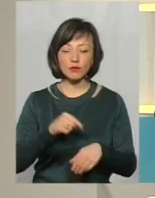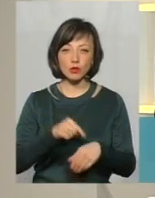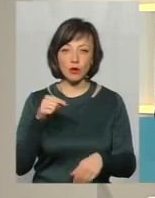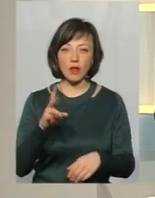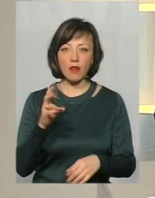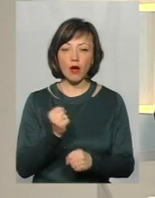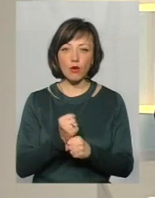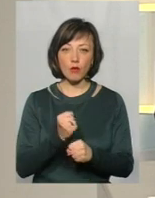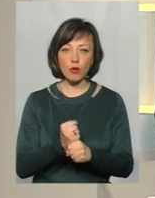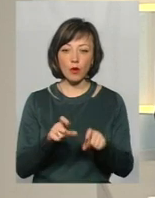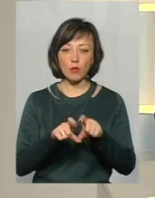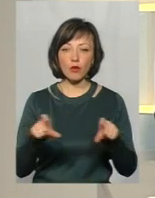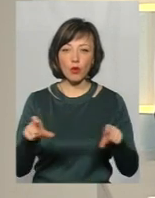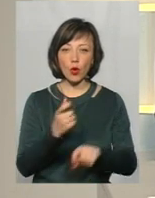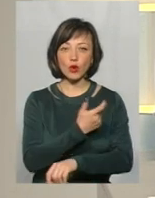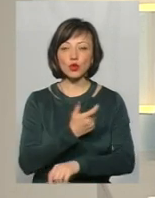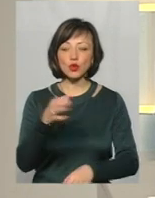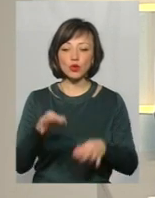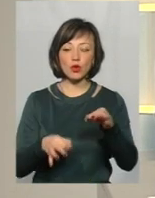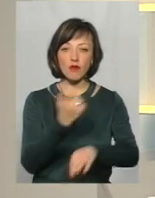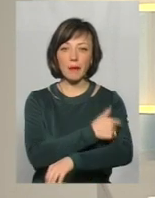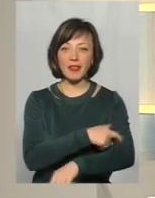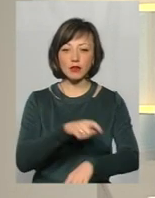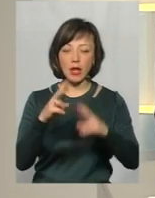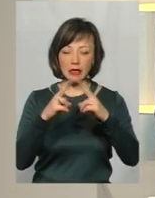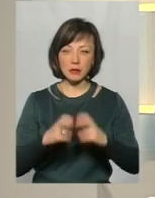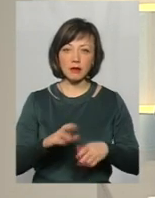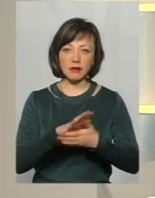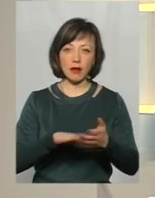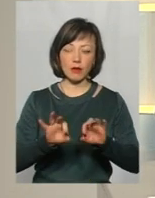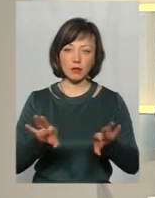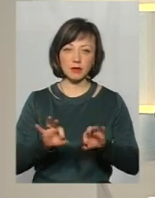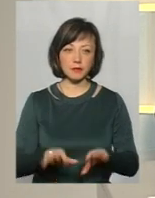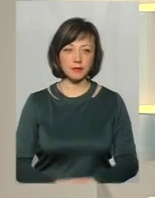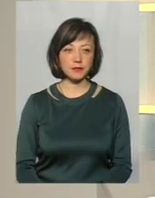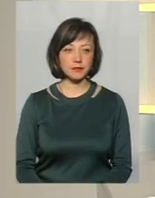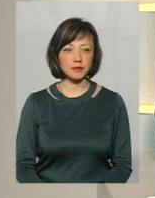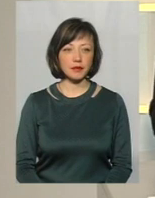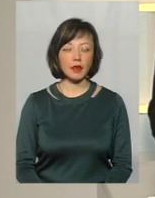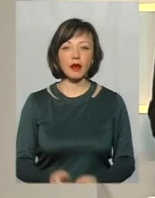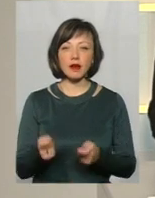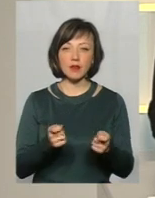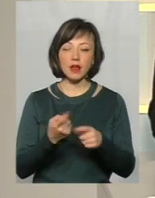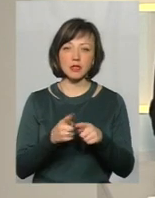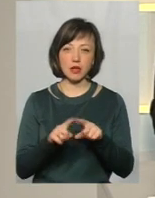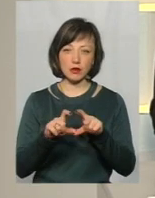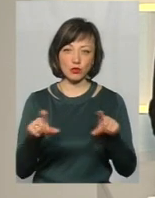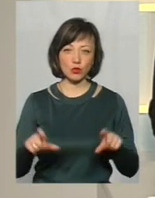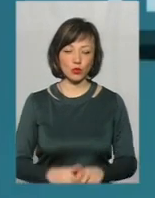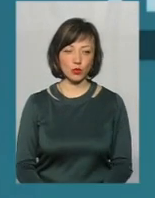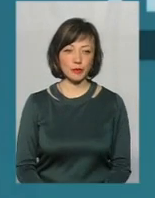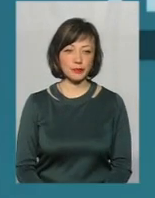на роботі Бюро судово-медичної експертизи. Це далі у комбантері Наталії Козицької, керівника саме обласного бюро.